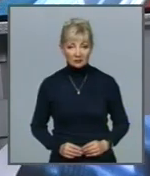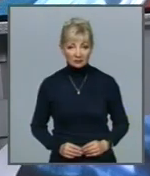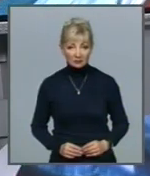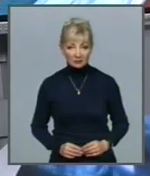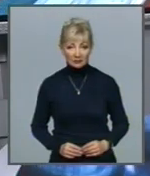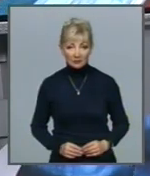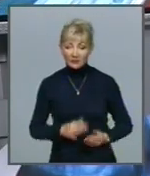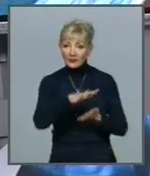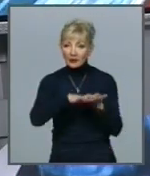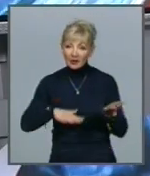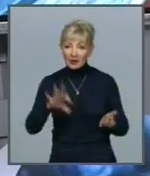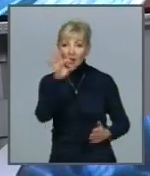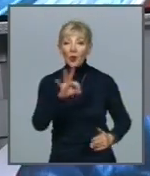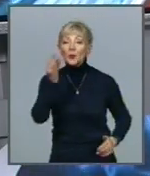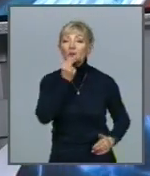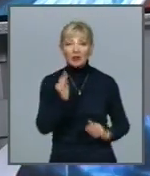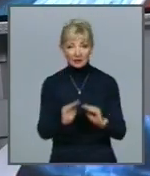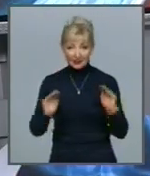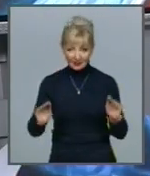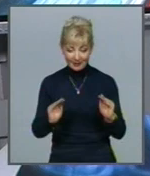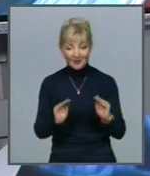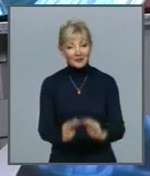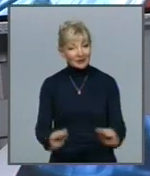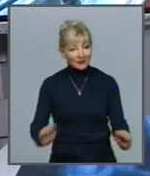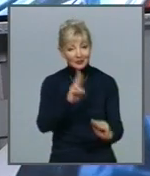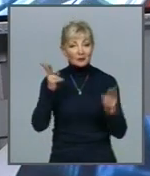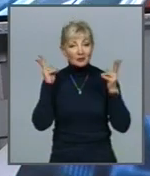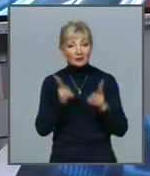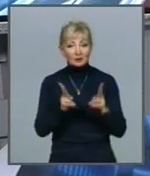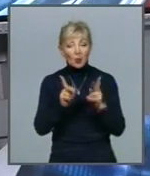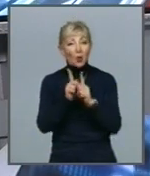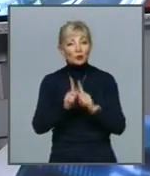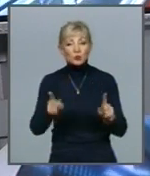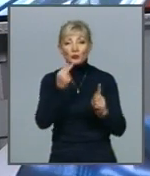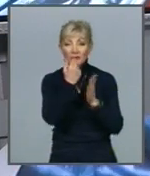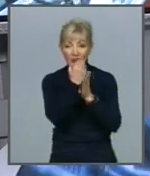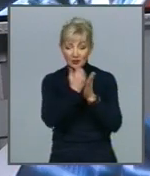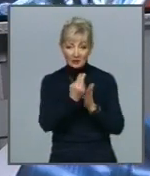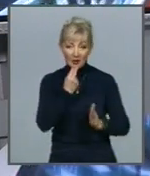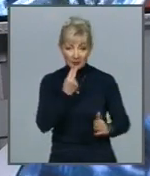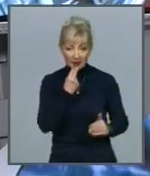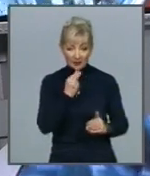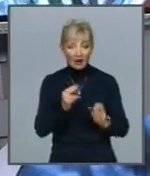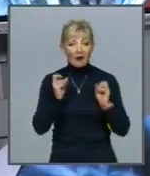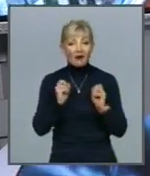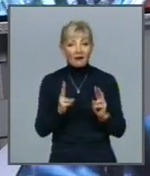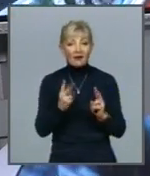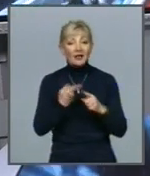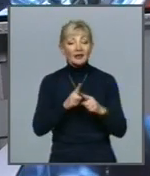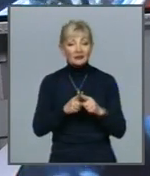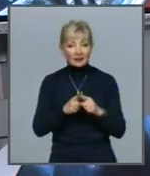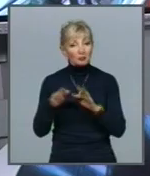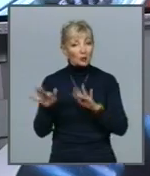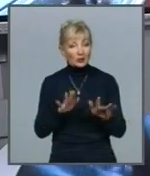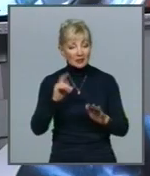Далі про харчування дітей, про дошкільняти, які потребують особливого дієтичного харчування Як налагоджений цей процес у